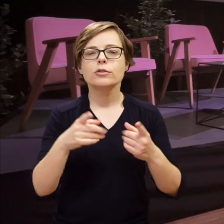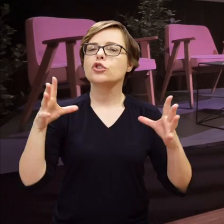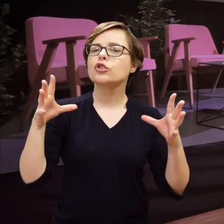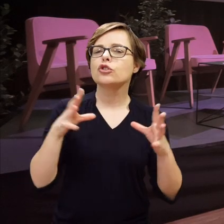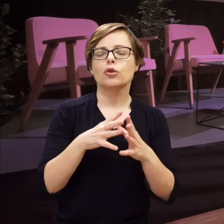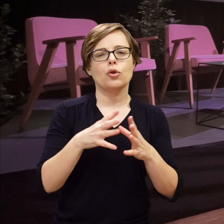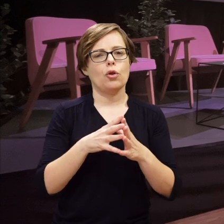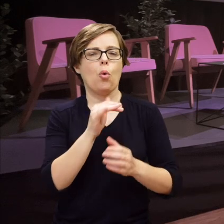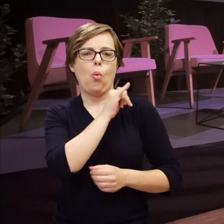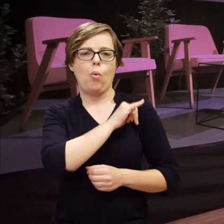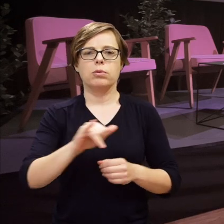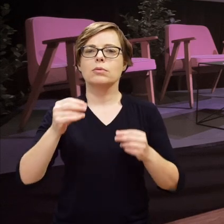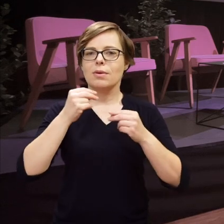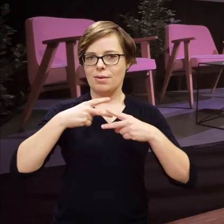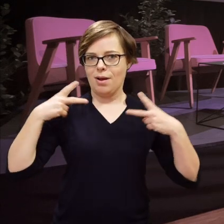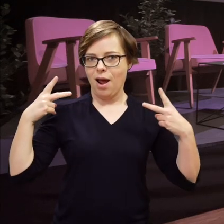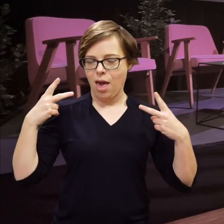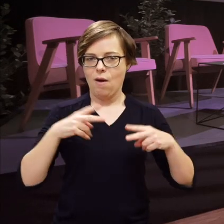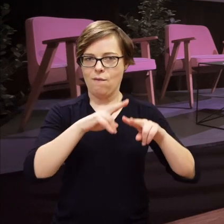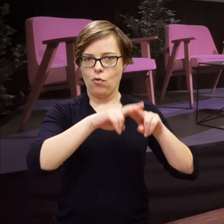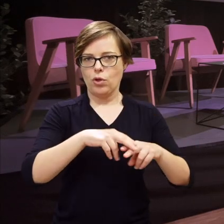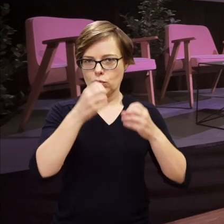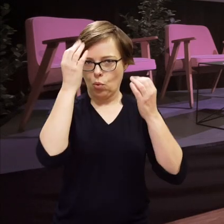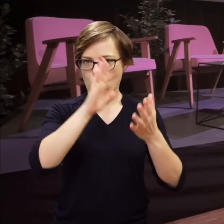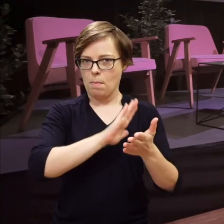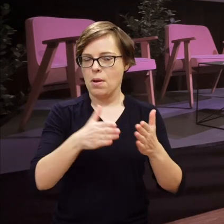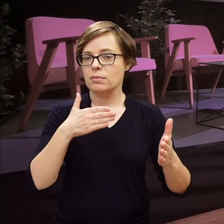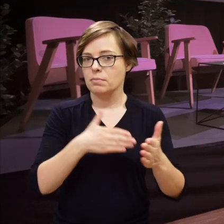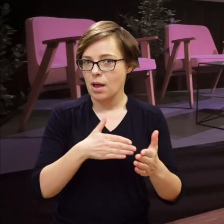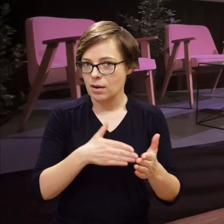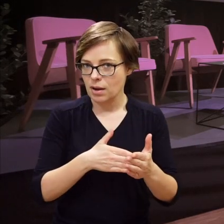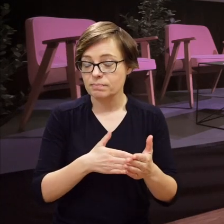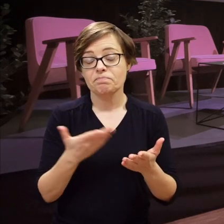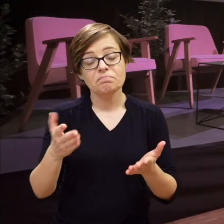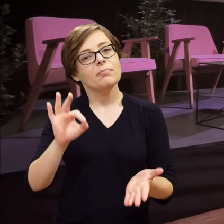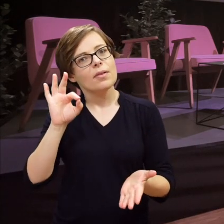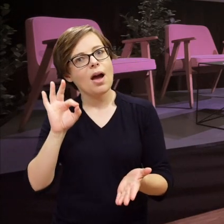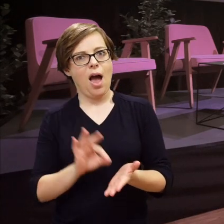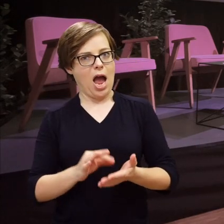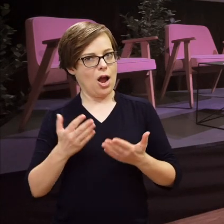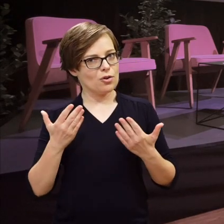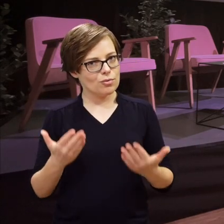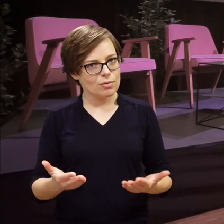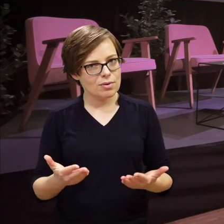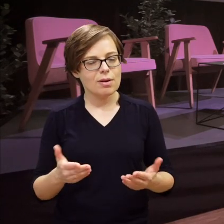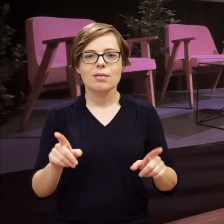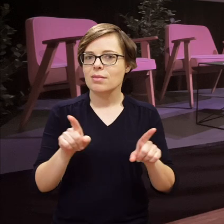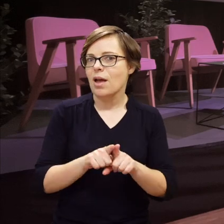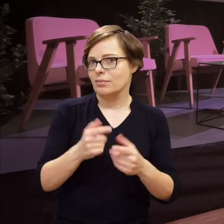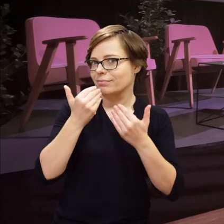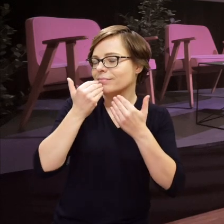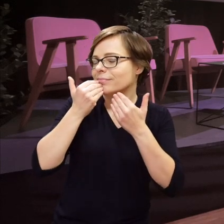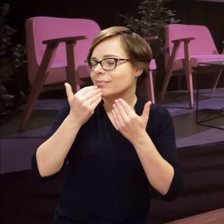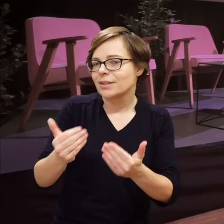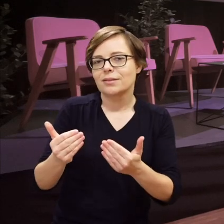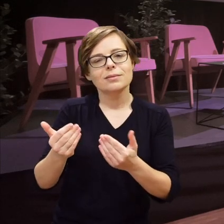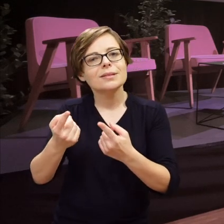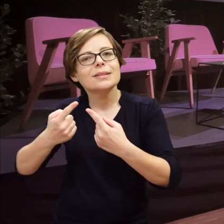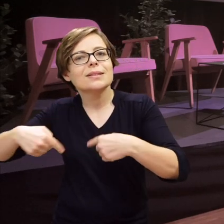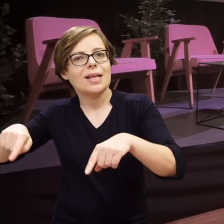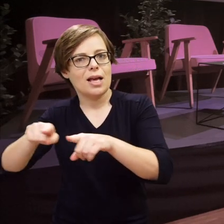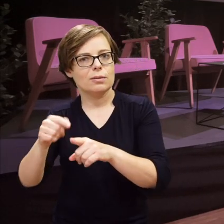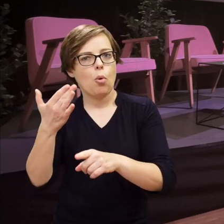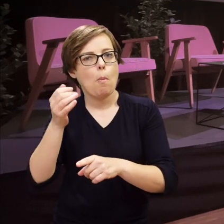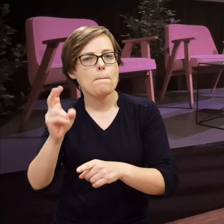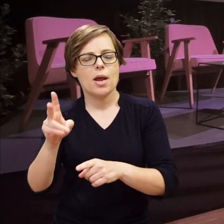dziesiątą jubileuszową galę Fundacji Kultury Bez Barier i tak się jakoś złożyło dzięki też ogromnej